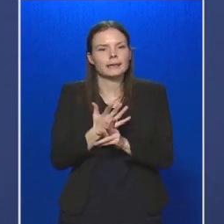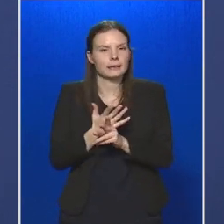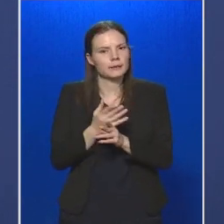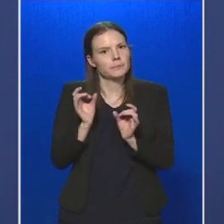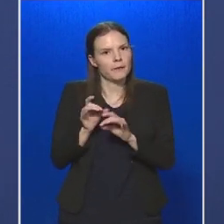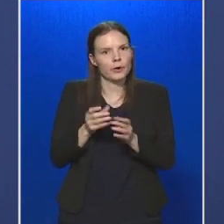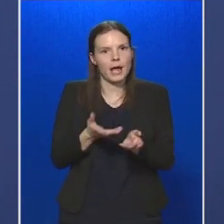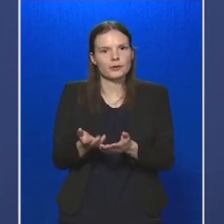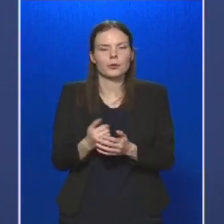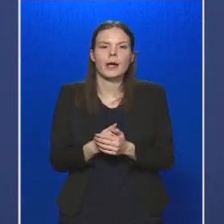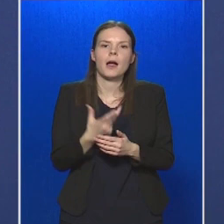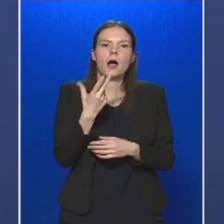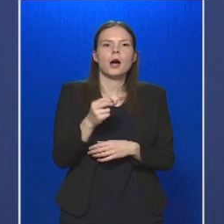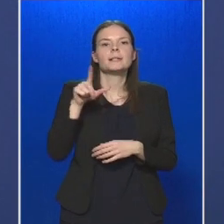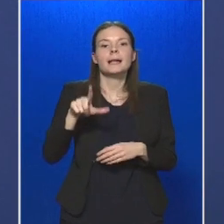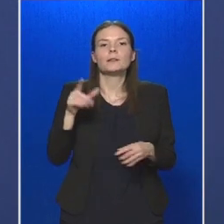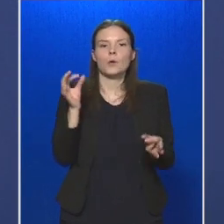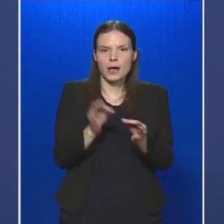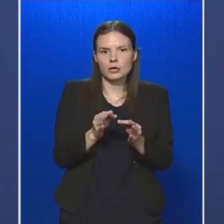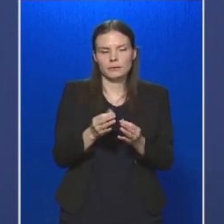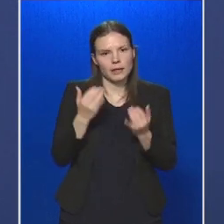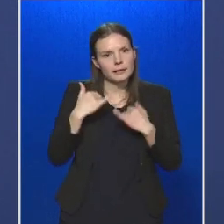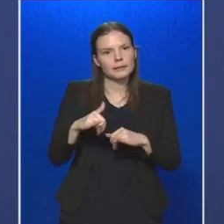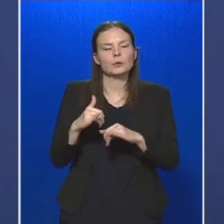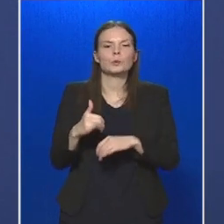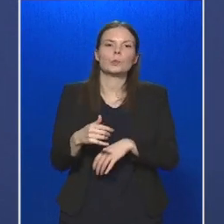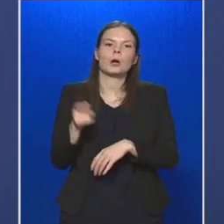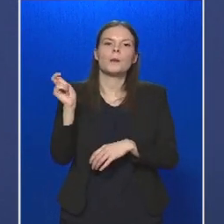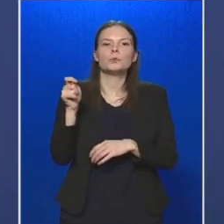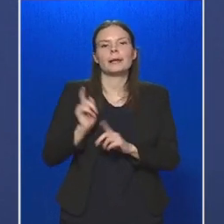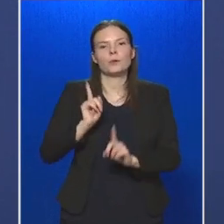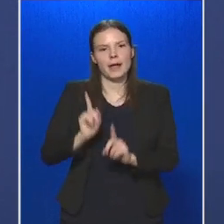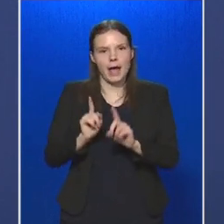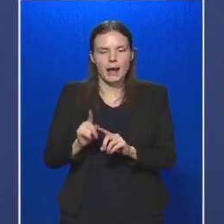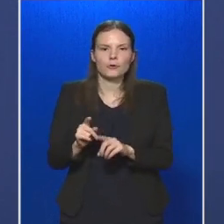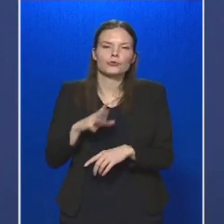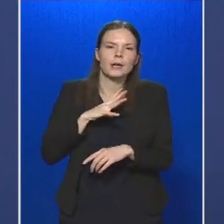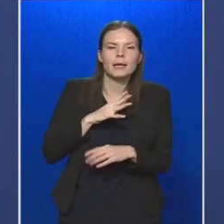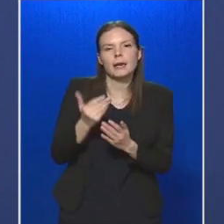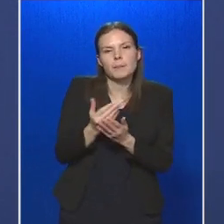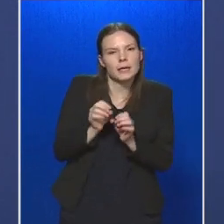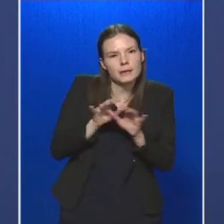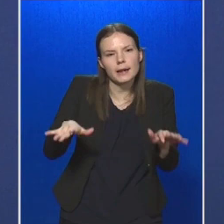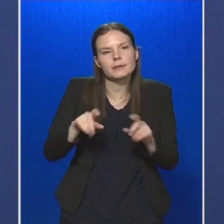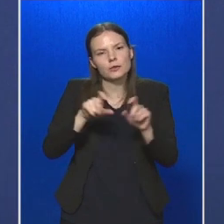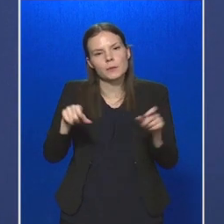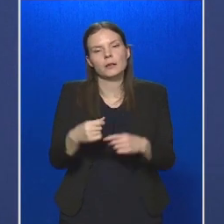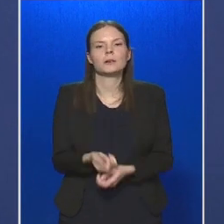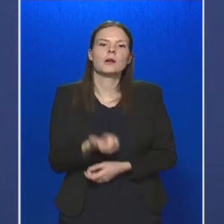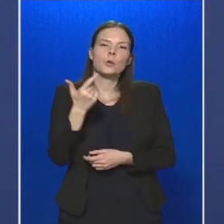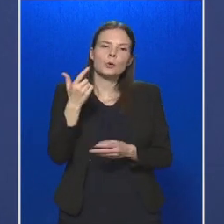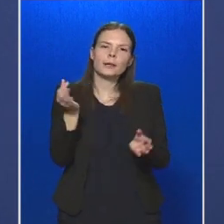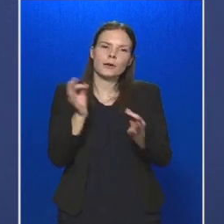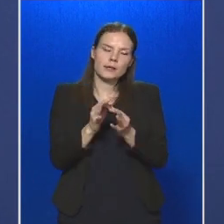befolyásolják. 32 esetben indítottunk büntetőjárást rémhírterjesztés miatt, 22 esetben